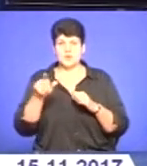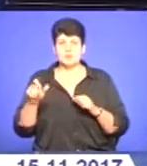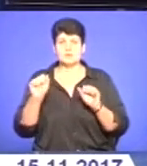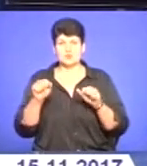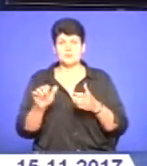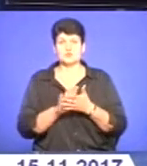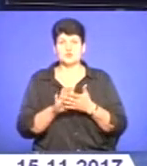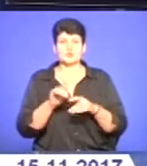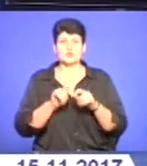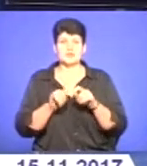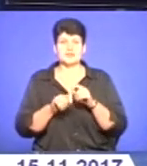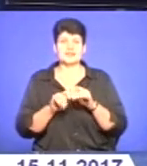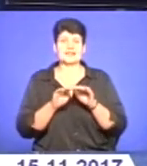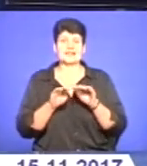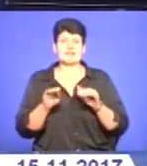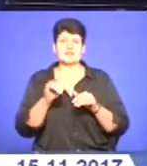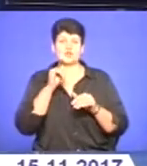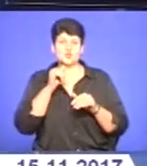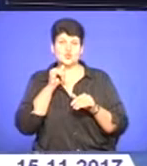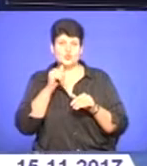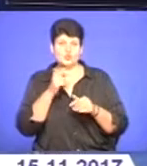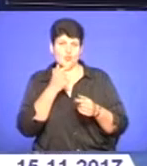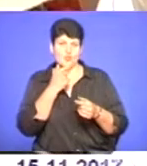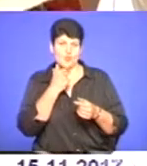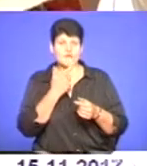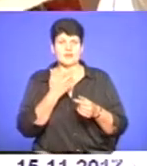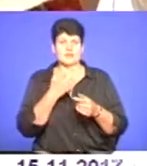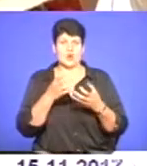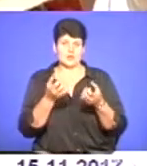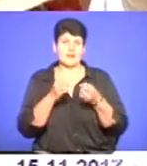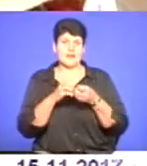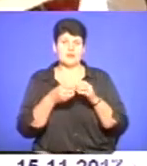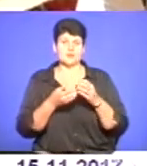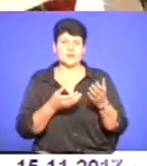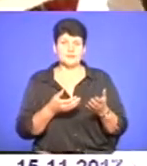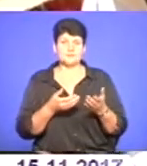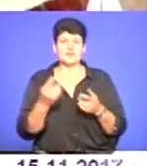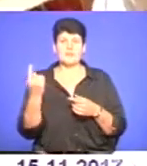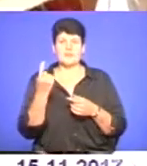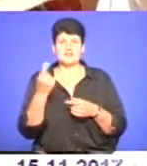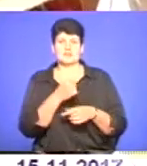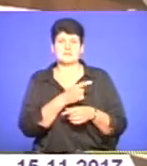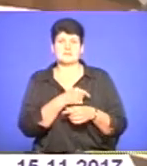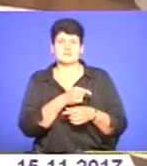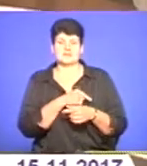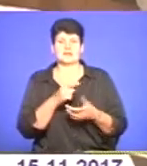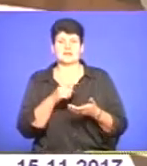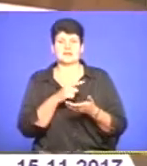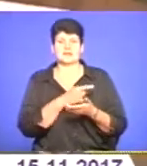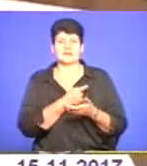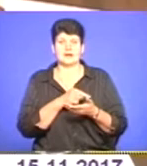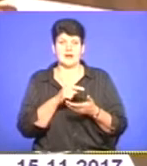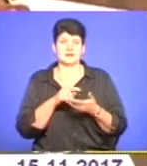безкоштовно перевірити рівень цукру в крові та одразу ж отримати результат. У першій тернопільській комунальній поліклініці